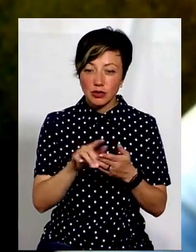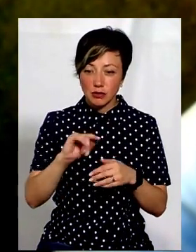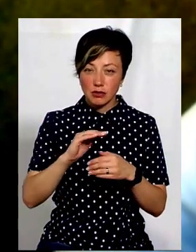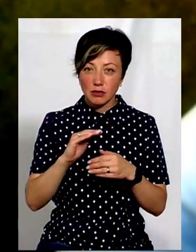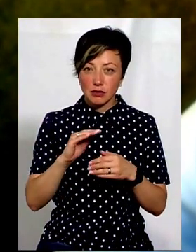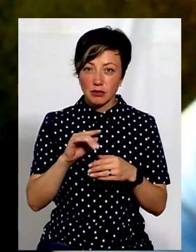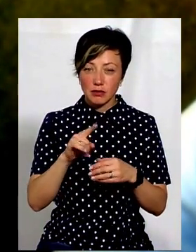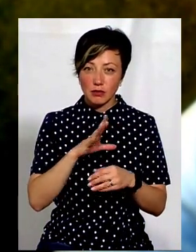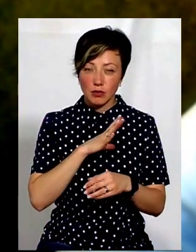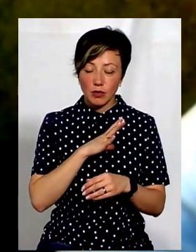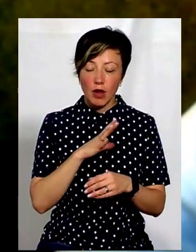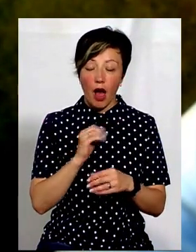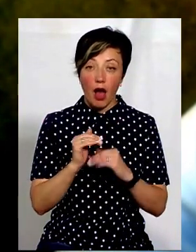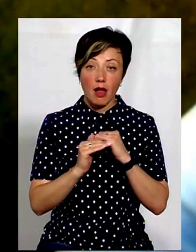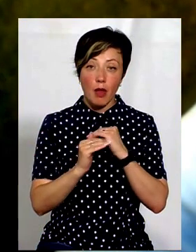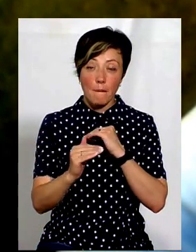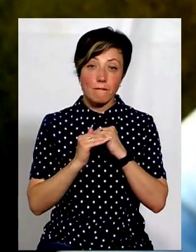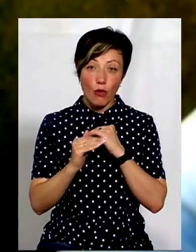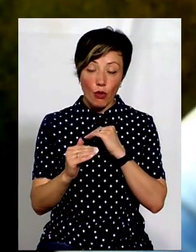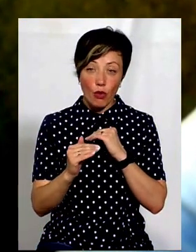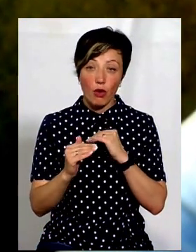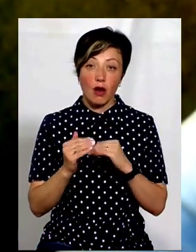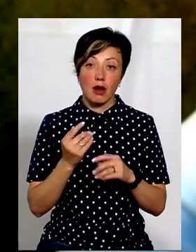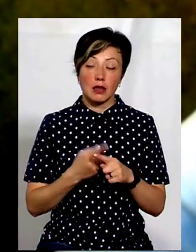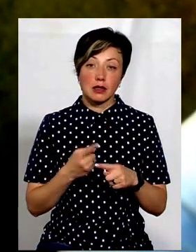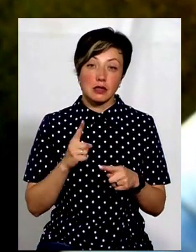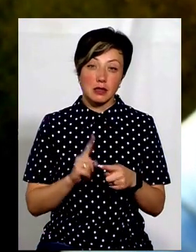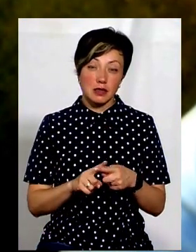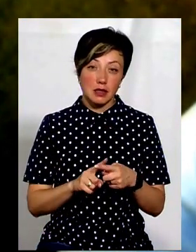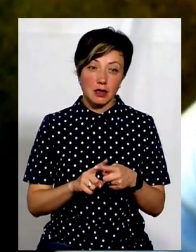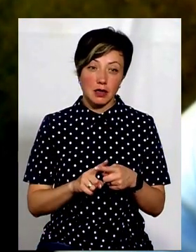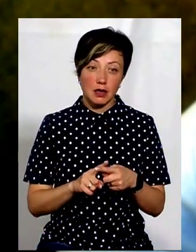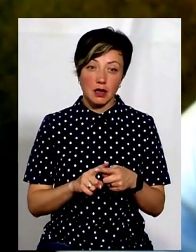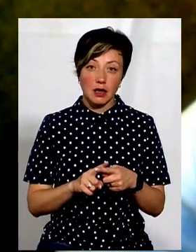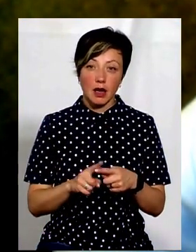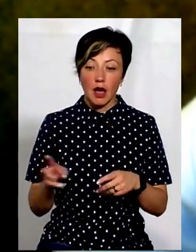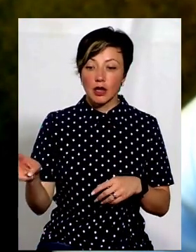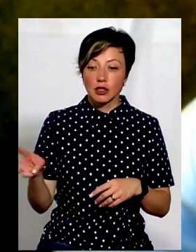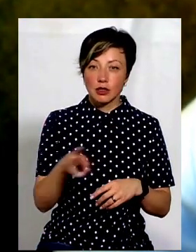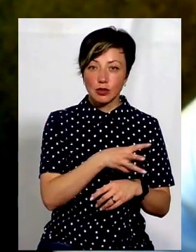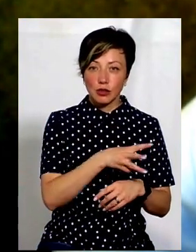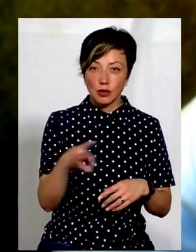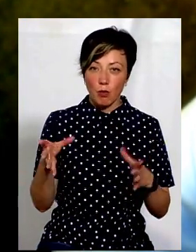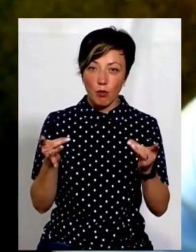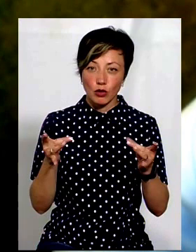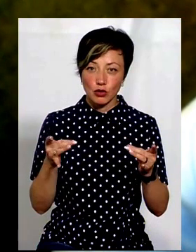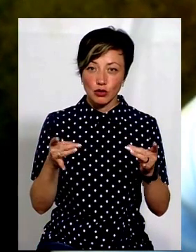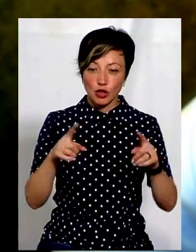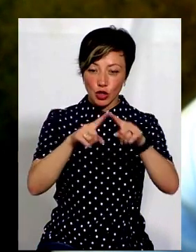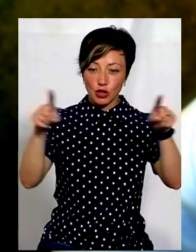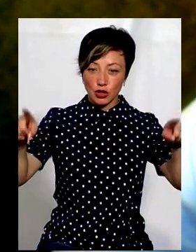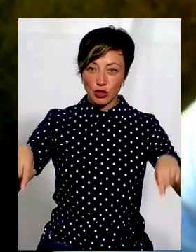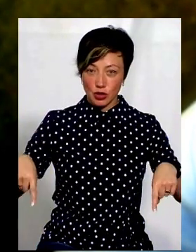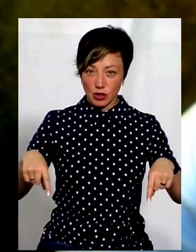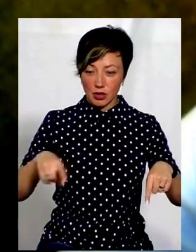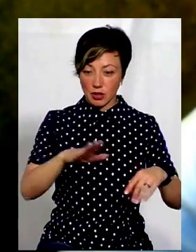А на полі це, перш за все, змочуються щити за допомогою води.